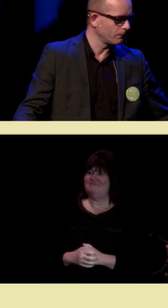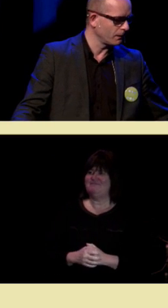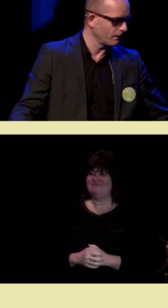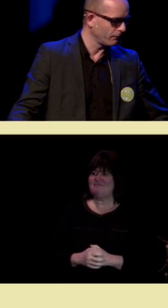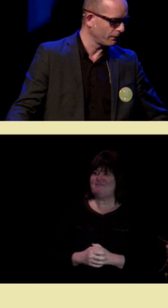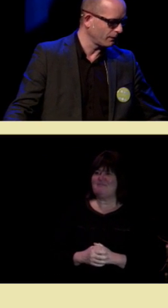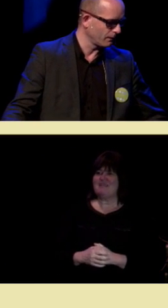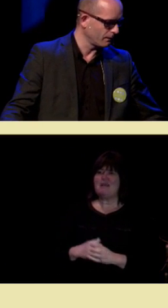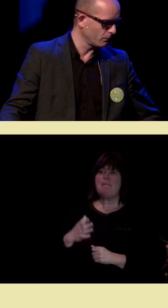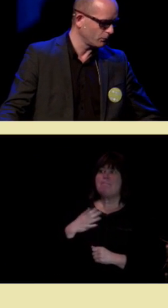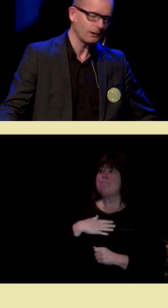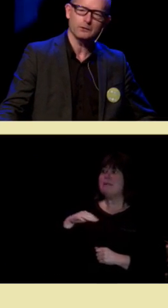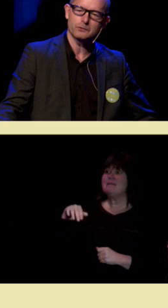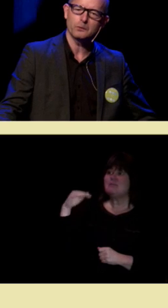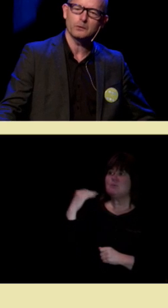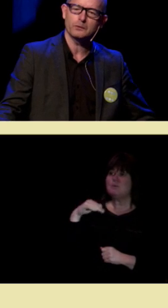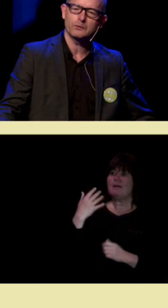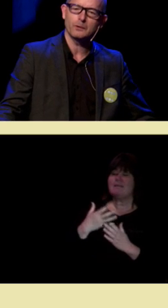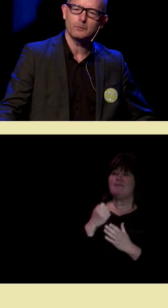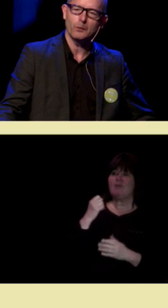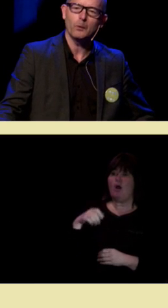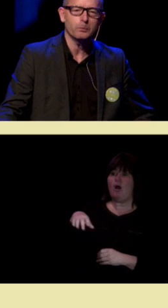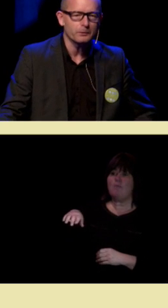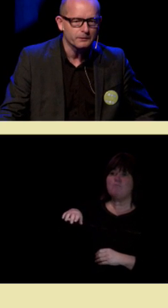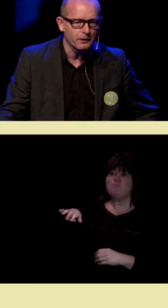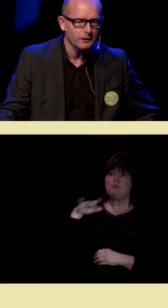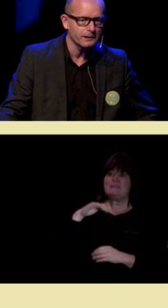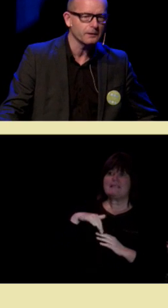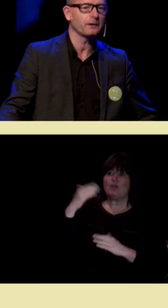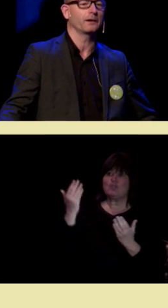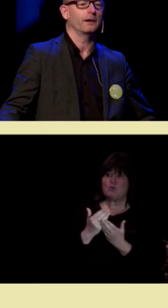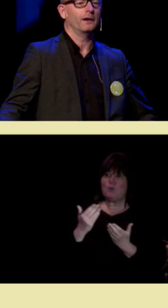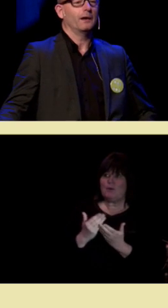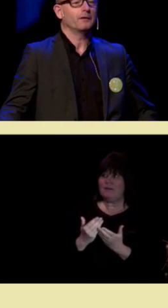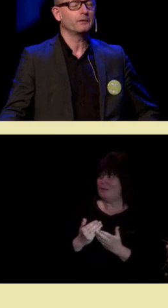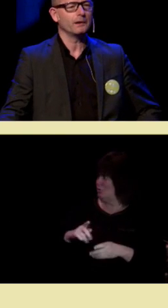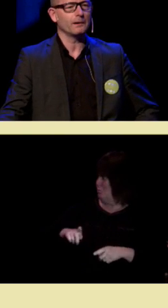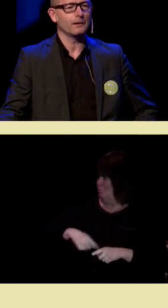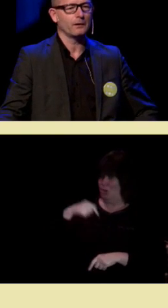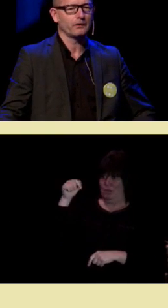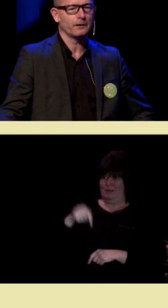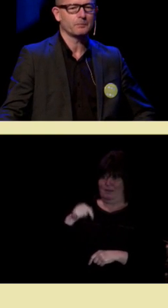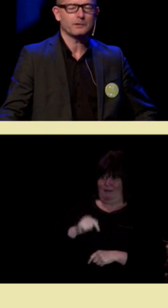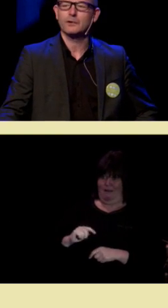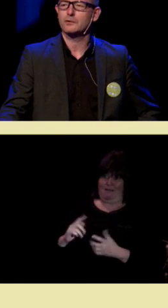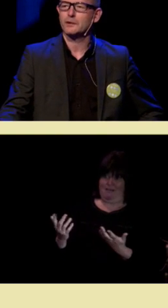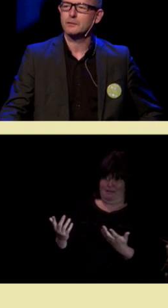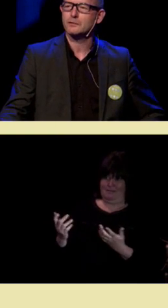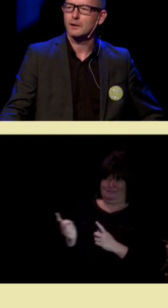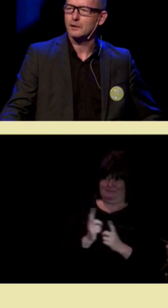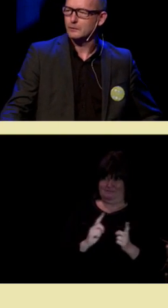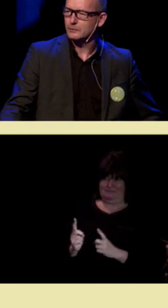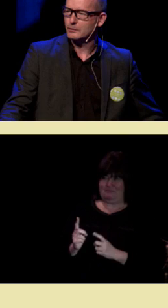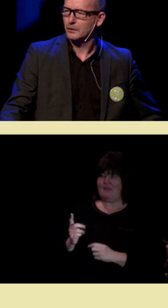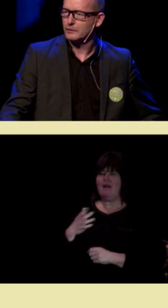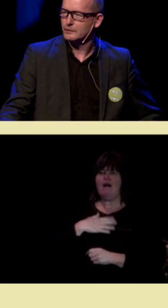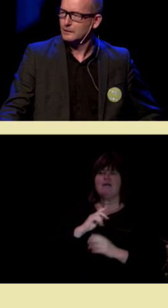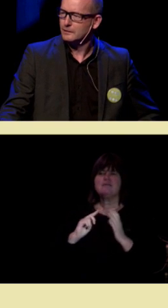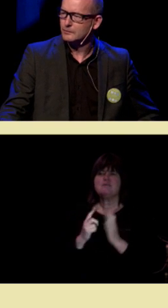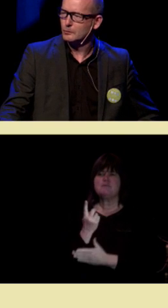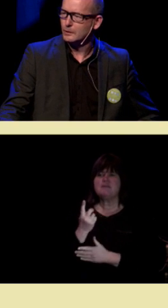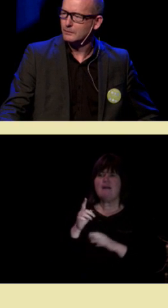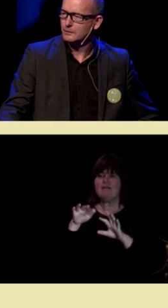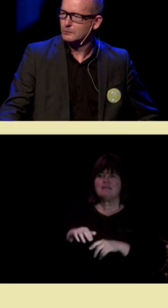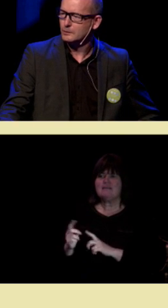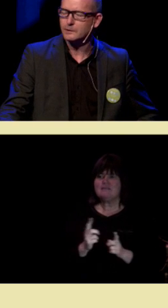Studentene mine fra musikkhøyskolen, som åpnet dagen i dag, de hadde en spesialskrevet sang, og der fortalte de